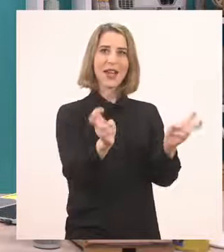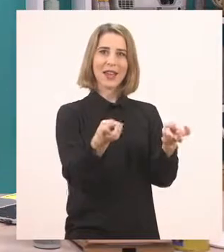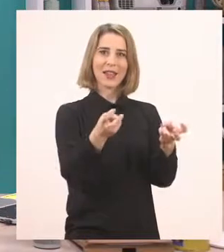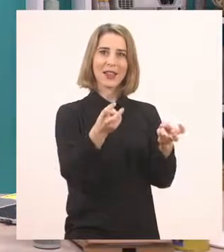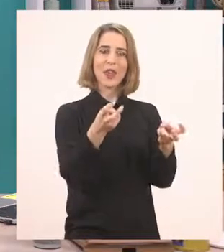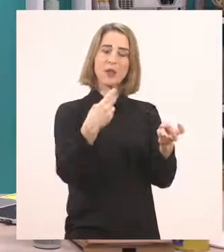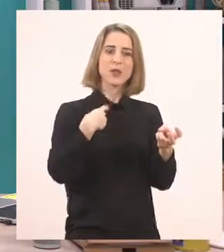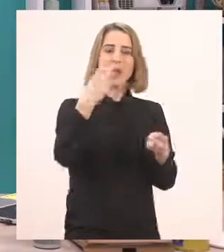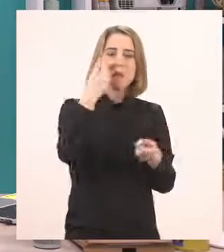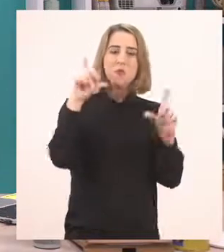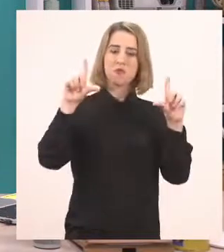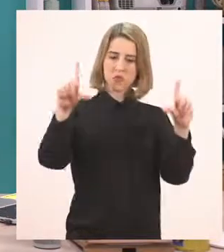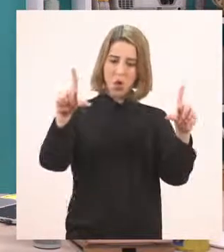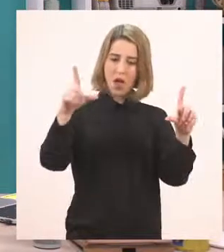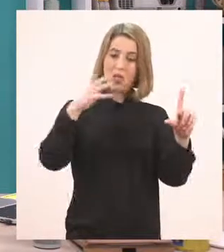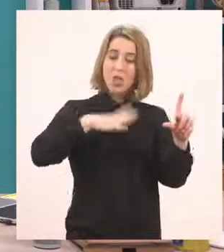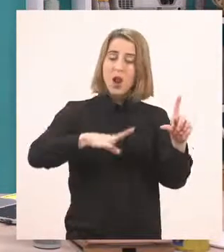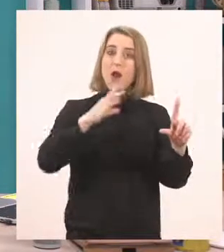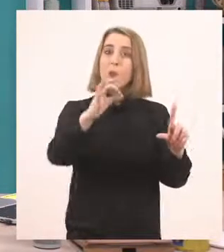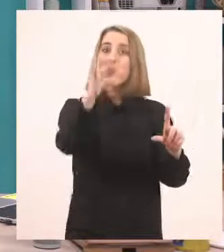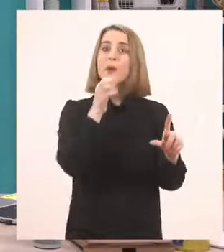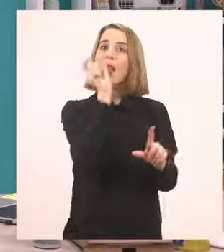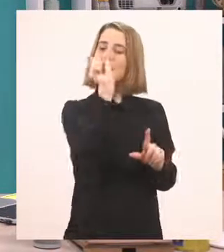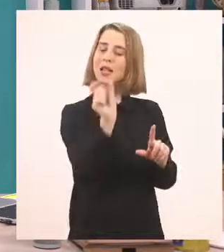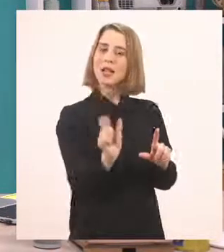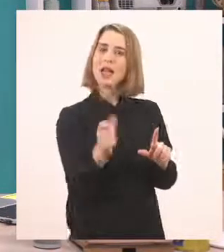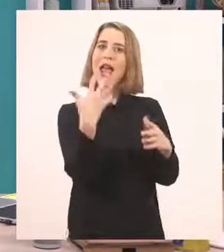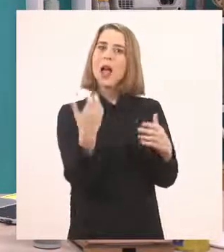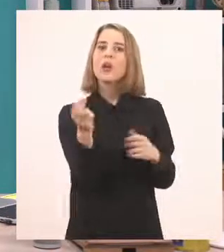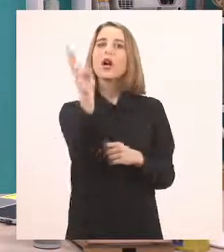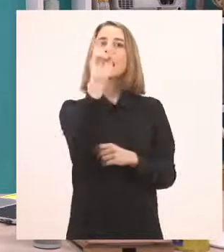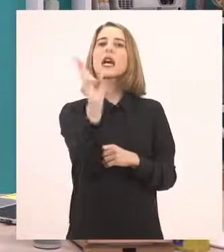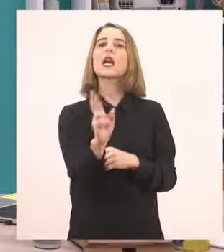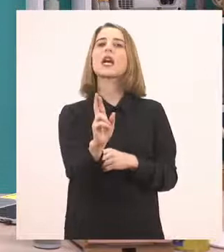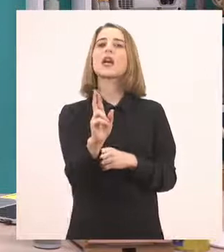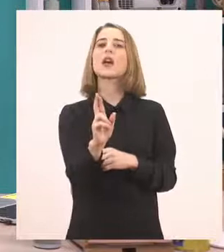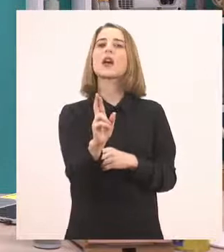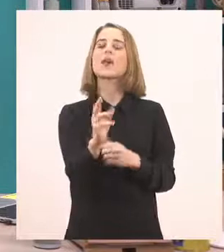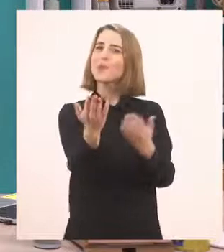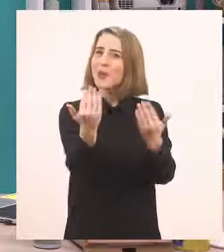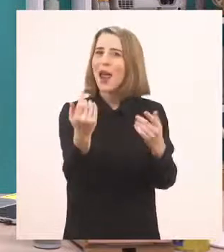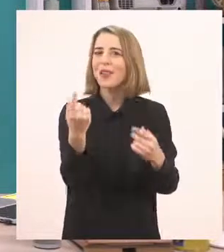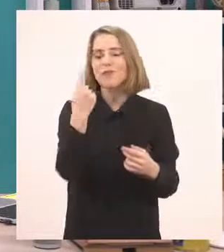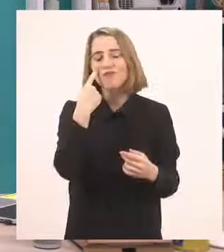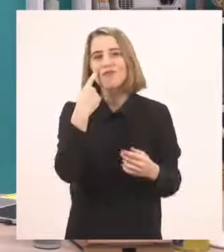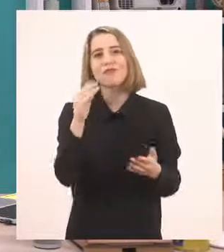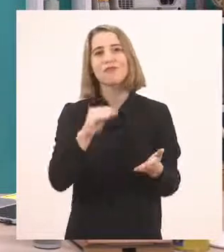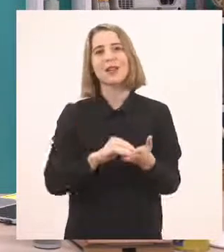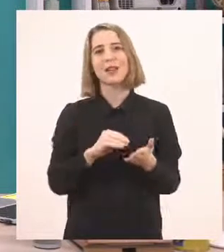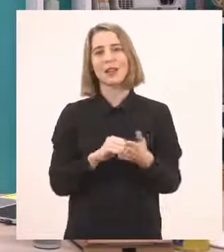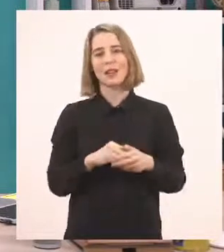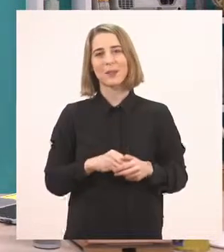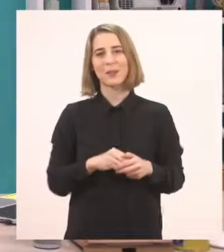την εικόνα που είδαμε τώρα, που να έχει μέσα το γραμματάκι ρ. Πάμε να τις δούμε! Θα πούμε